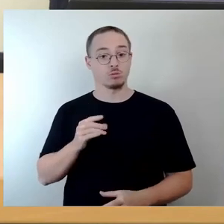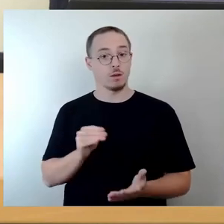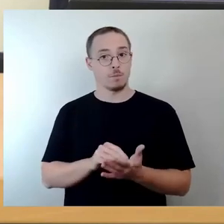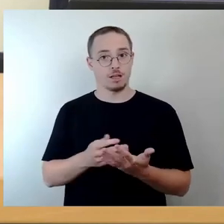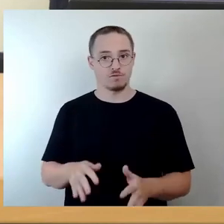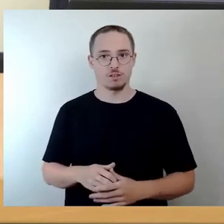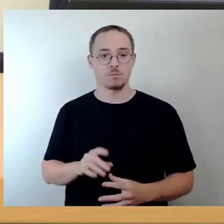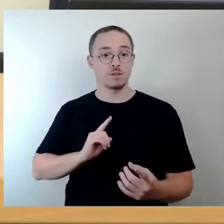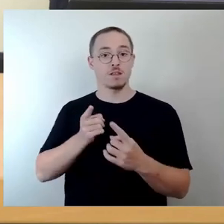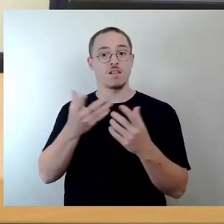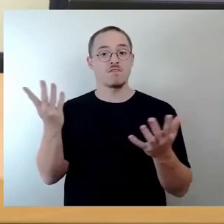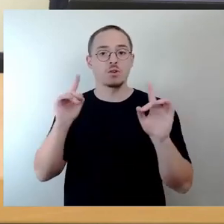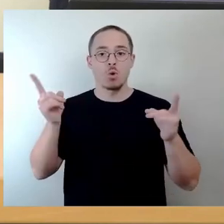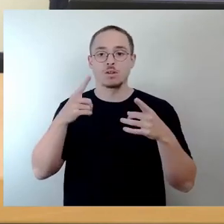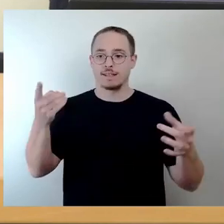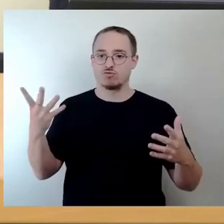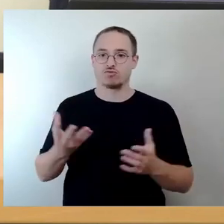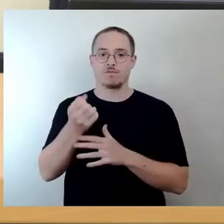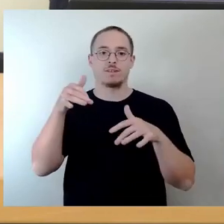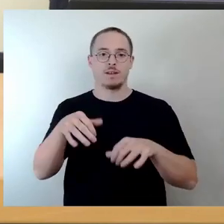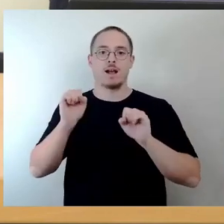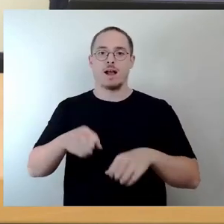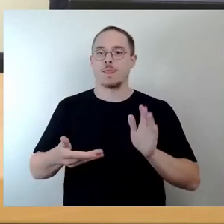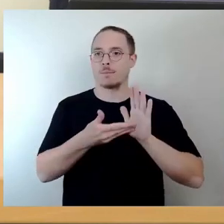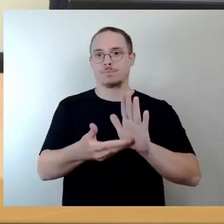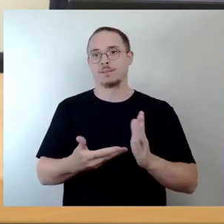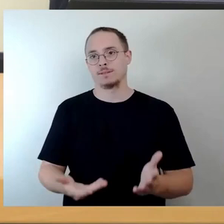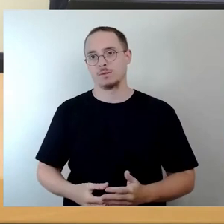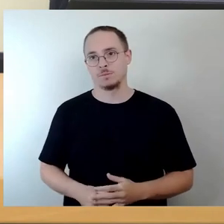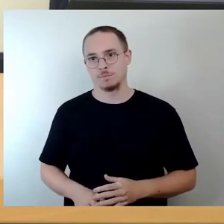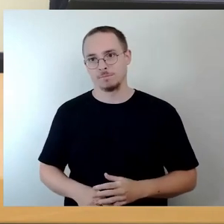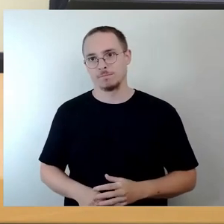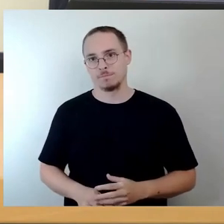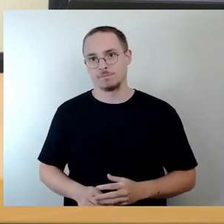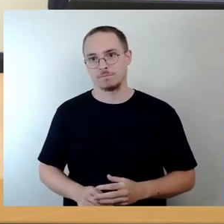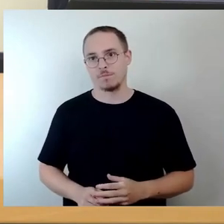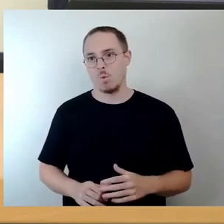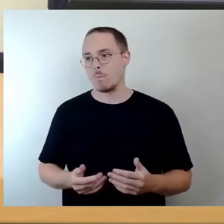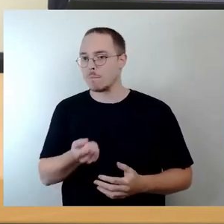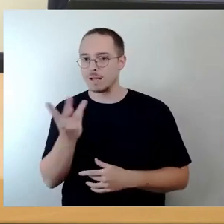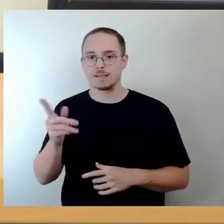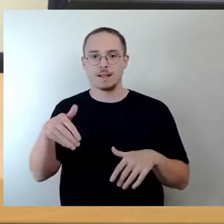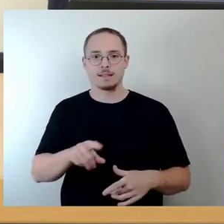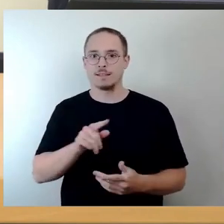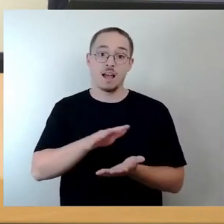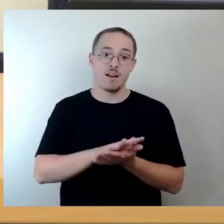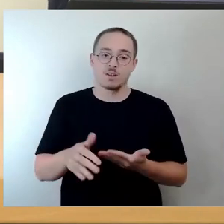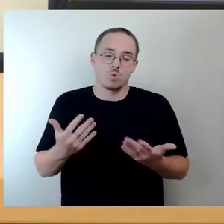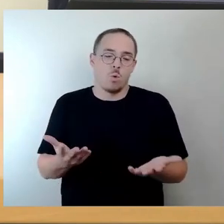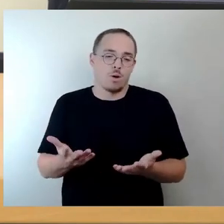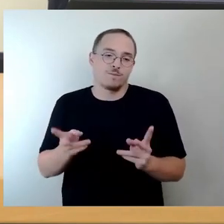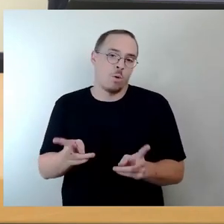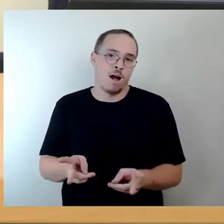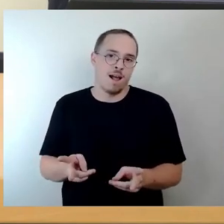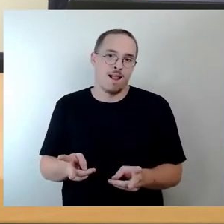Konzerte zu ermöglichen. insofern ist manches nie ganz einfach. Das liegt aber an der Natur, an der Sache. Aber was ich jetzt nicht